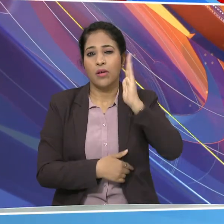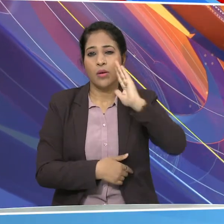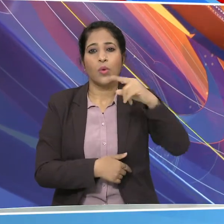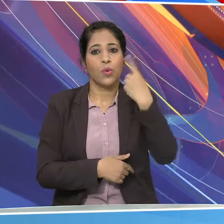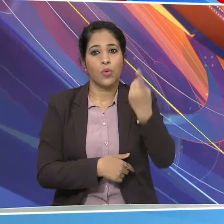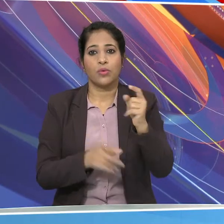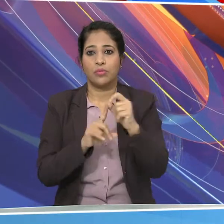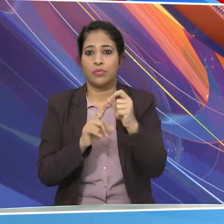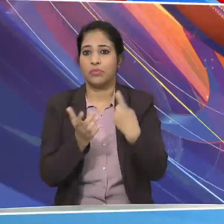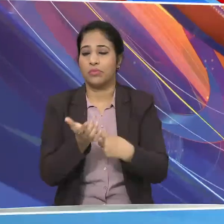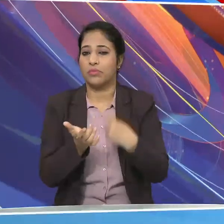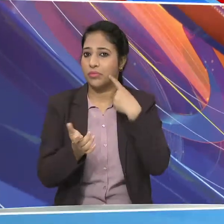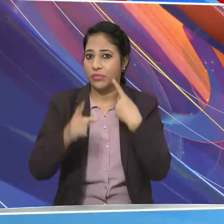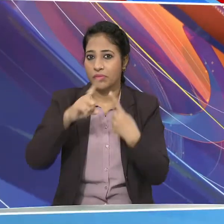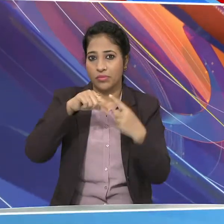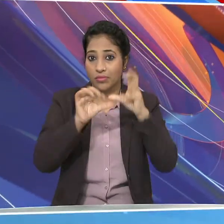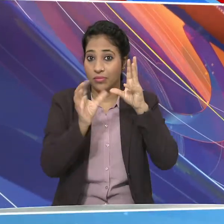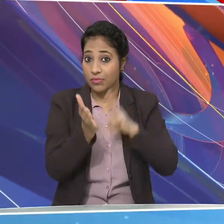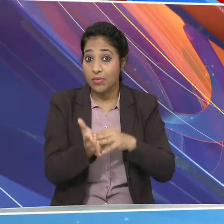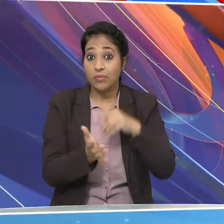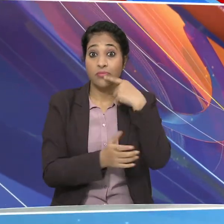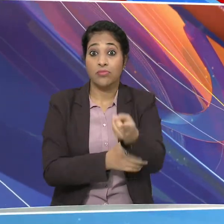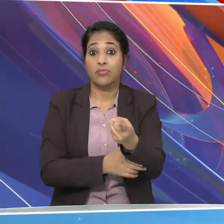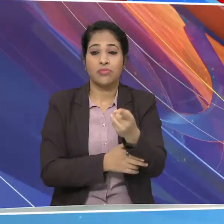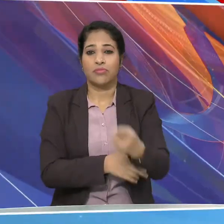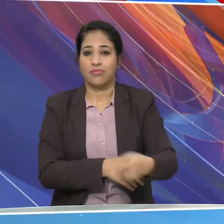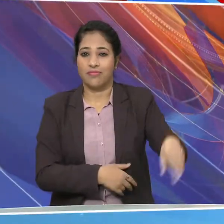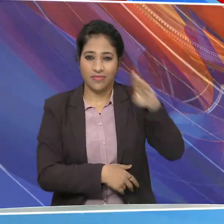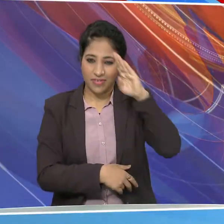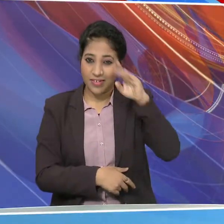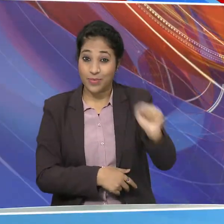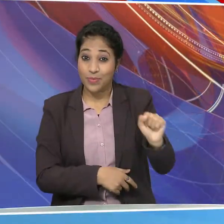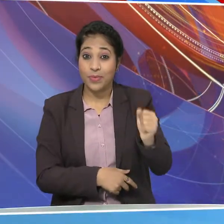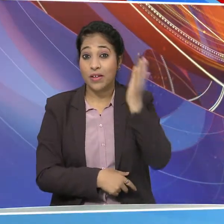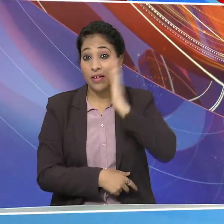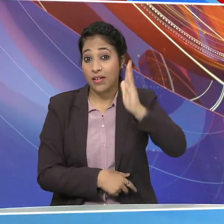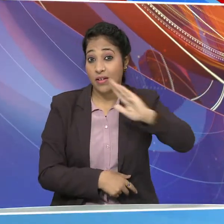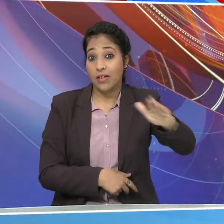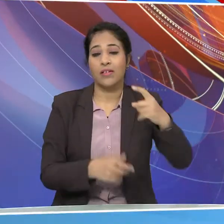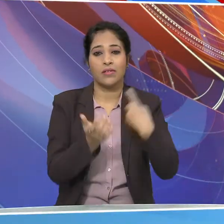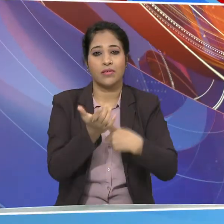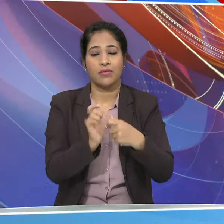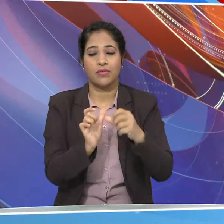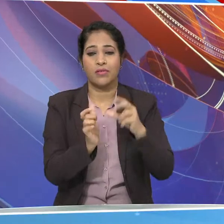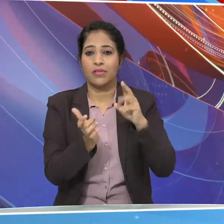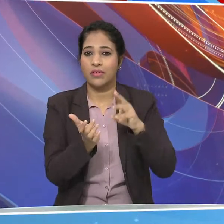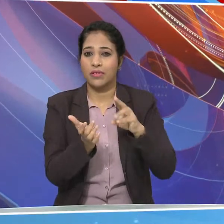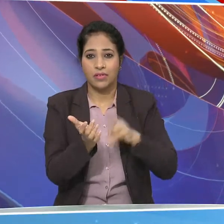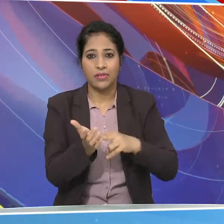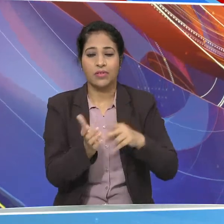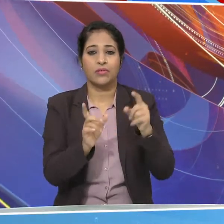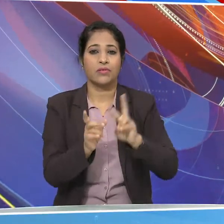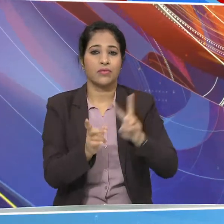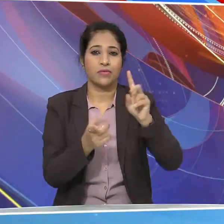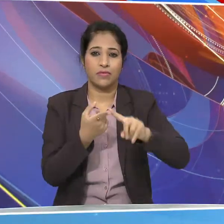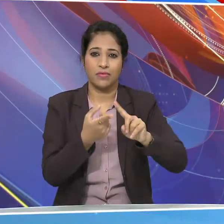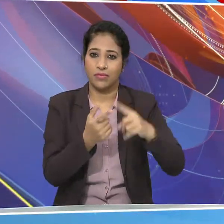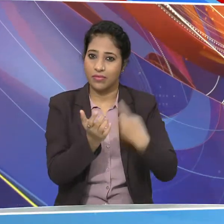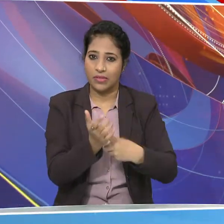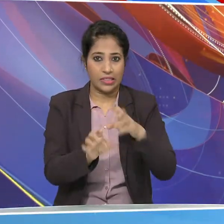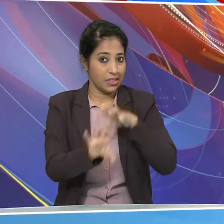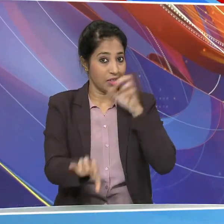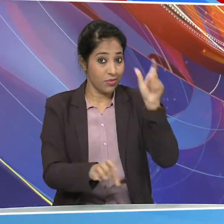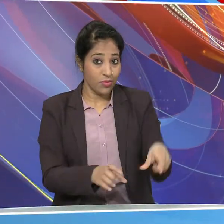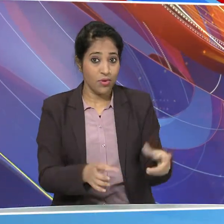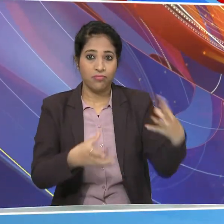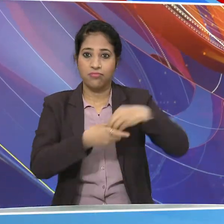फ्रीतम ने इस आंथम में बॉलिवूड के स्टार रनवीर सिंग नज़र आएंगे विश्वकप का आगार्स पांच उक्टूबर